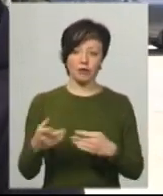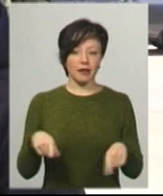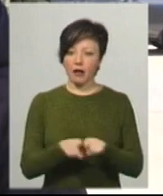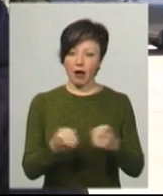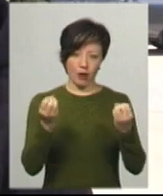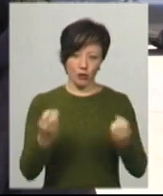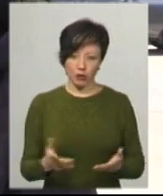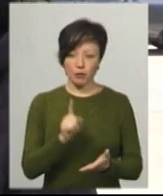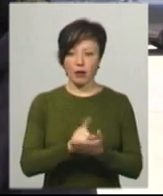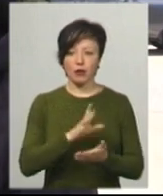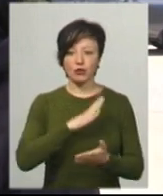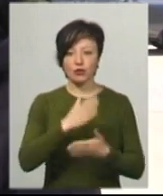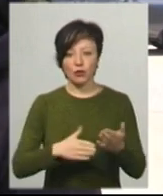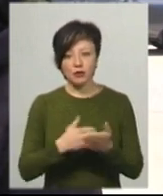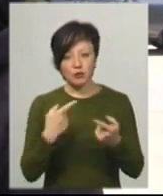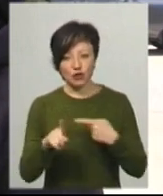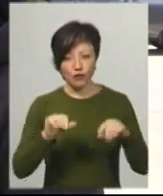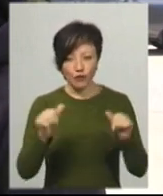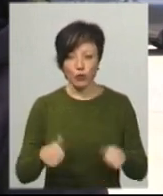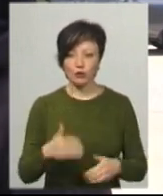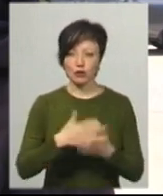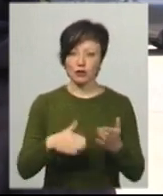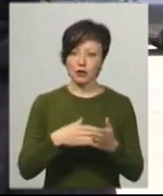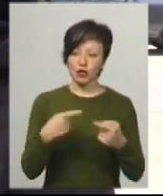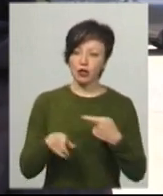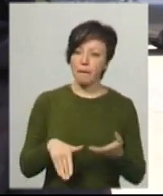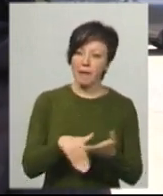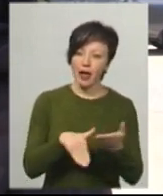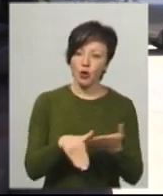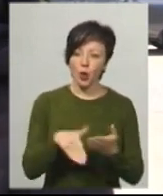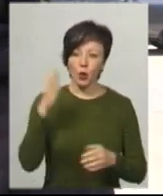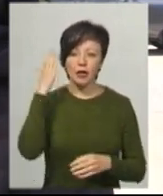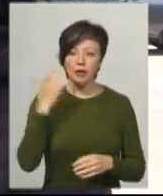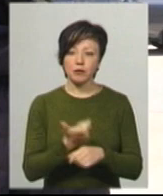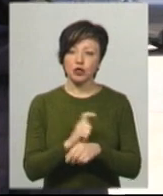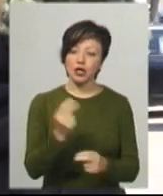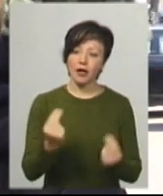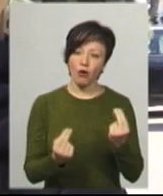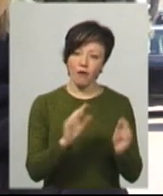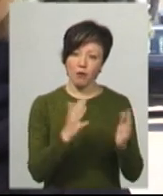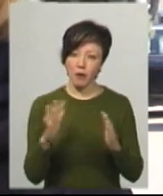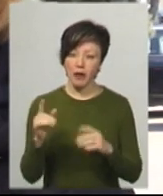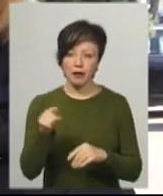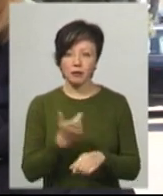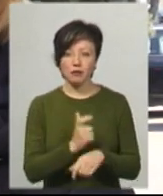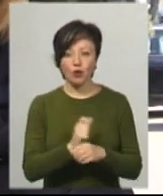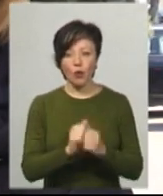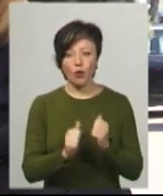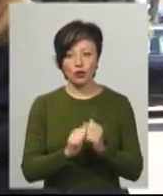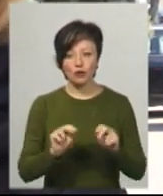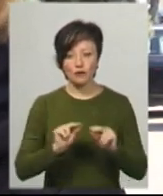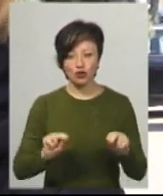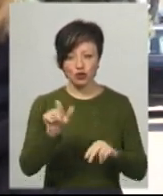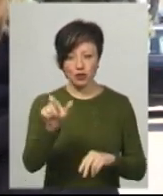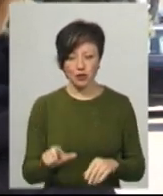просто. Тобто, мають бути зовсім інші форми, зовсім інші методи, більше ігрових моментів. Там більше кожний учитель